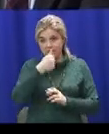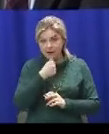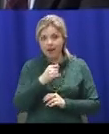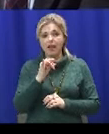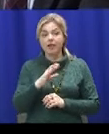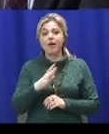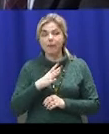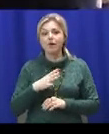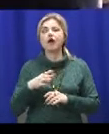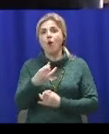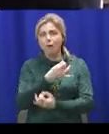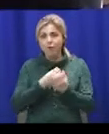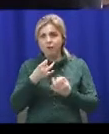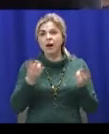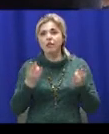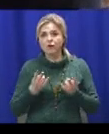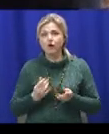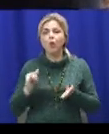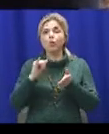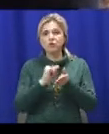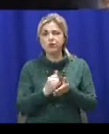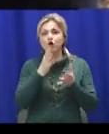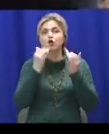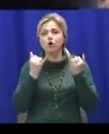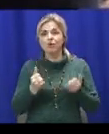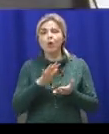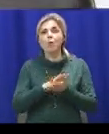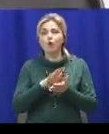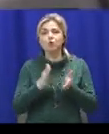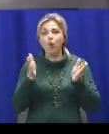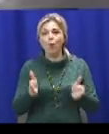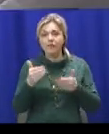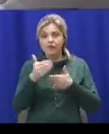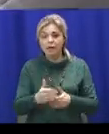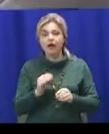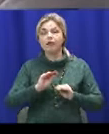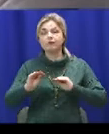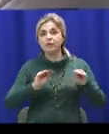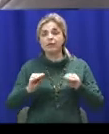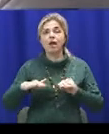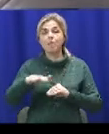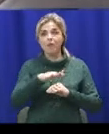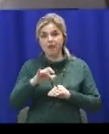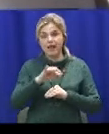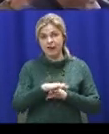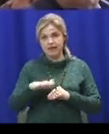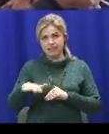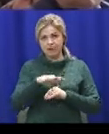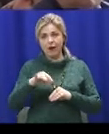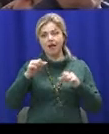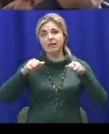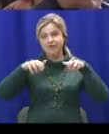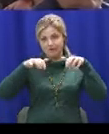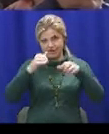посадовці обговорили необхідність установки сучасніших сміттєвих контейнерів, облаштування скверів та дитячих майданчиків та заміни лампочок вуличних ліхтарів.